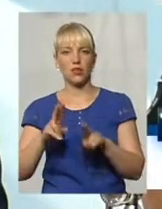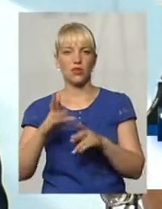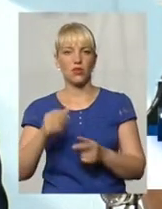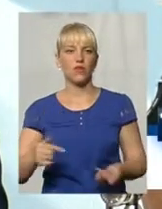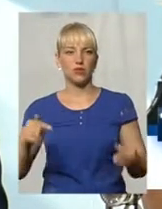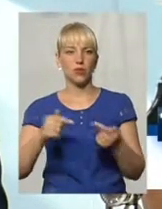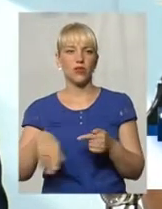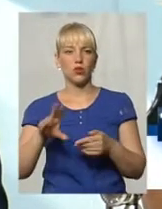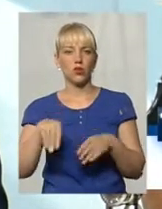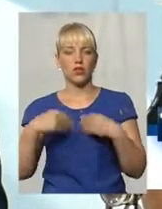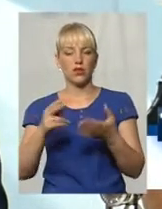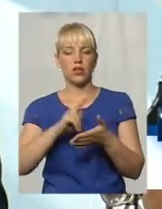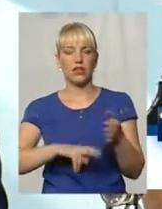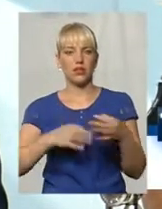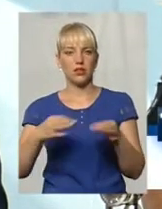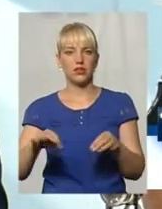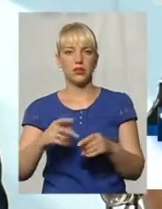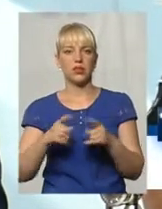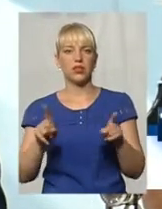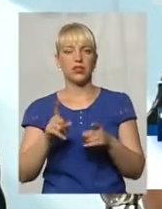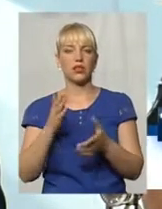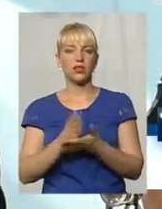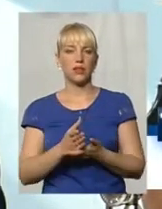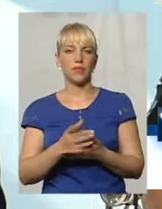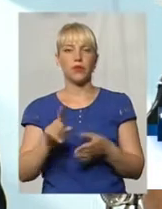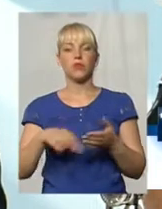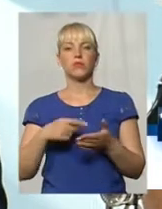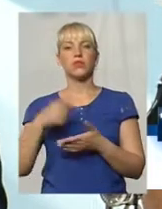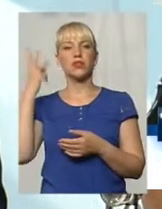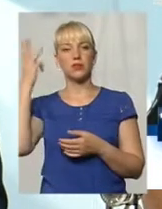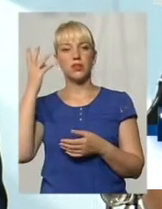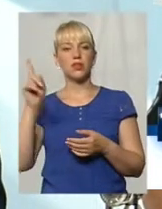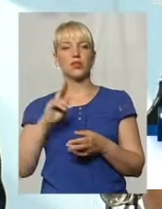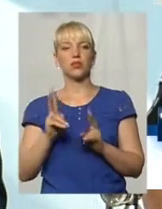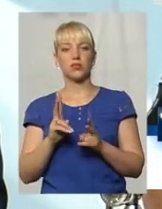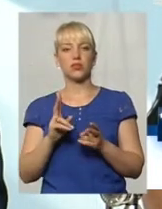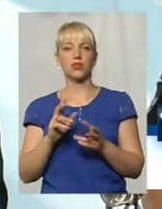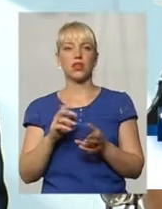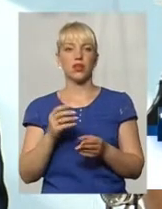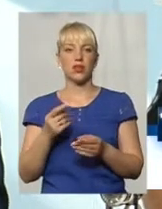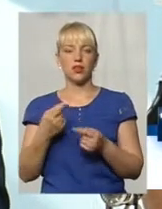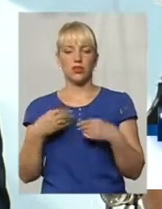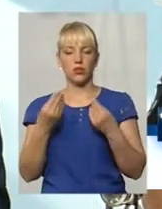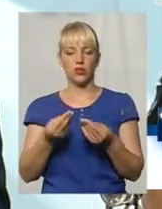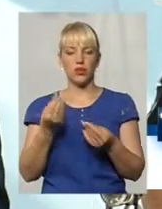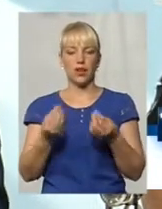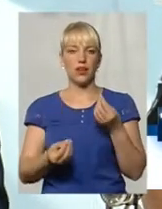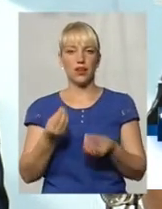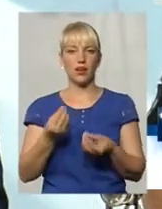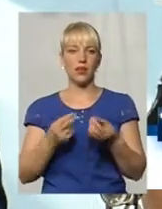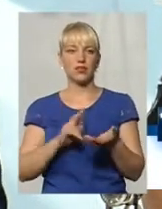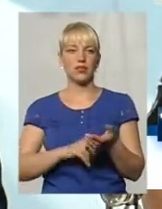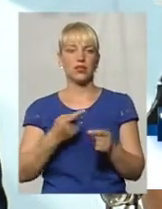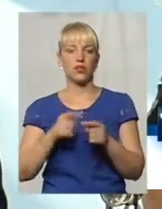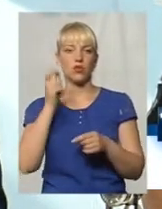наданих ліцензій, сертифікатів, які є в місті Хмельницькому, які надаються цими гральними закладами, в проводиться українська національна